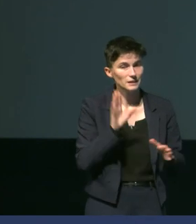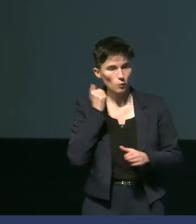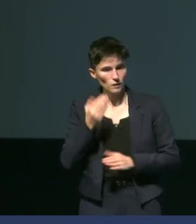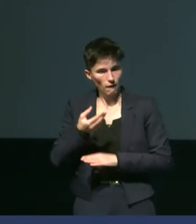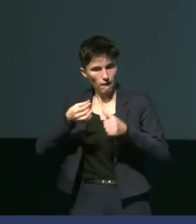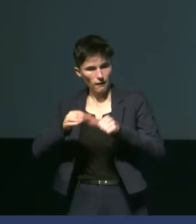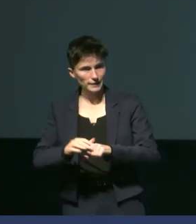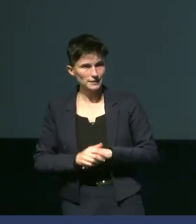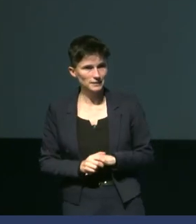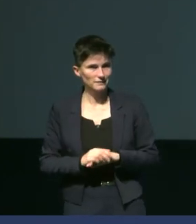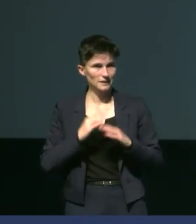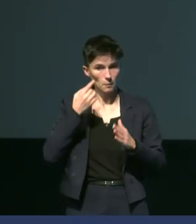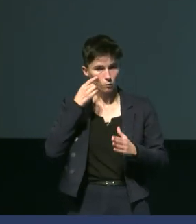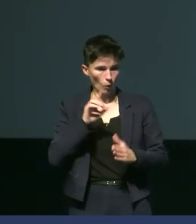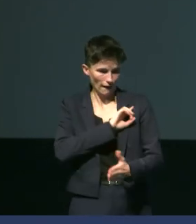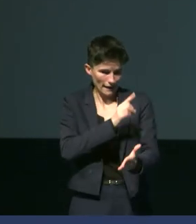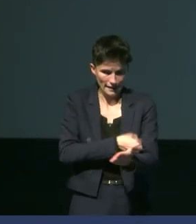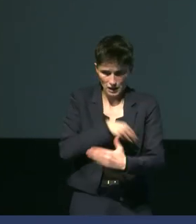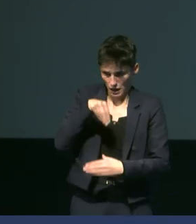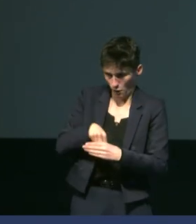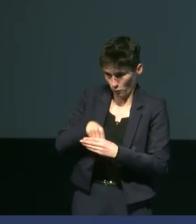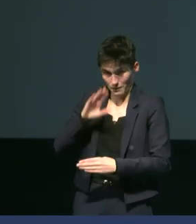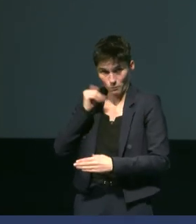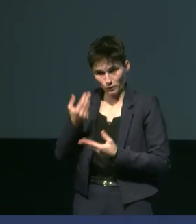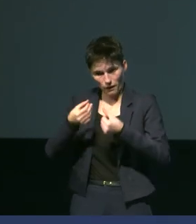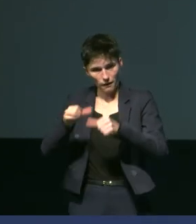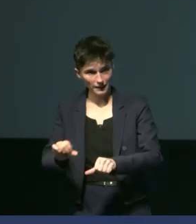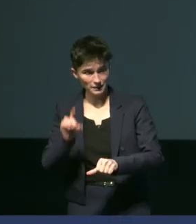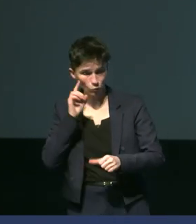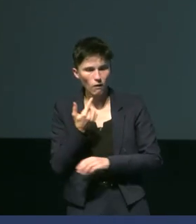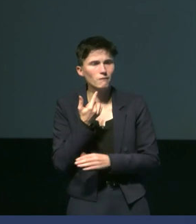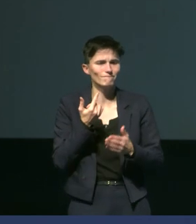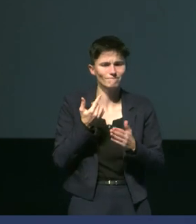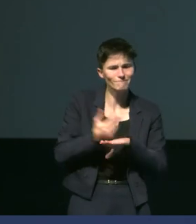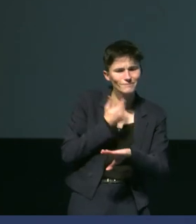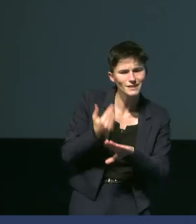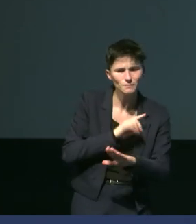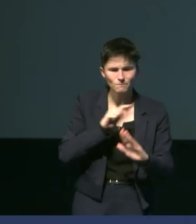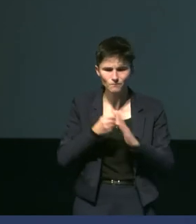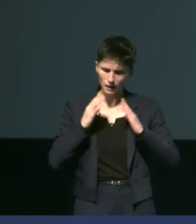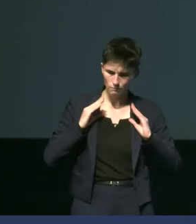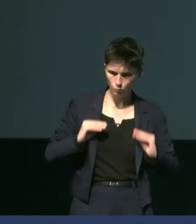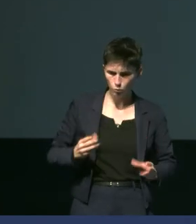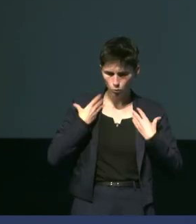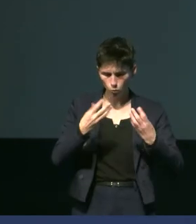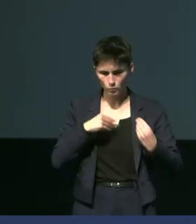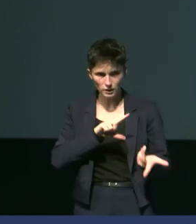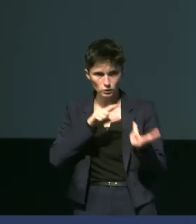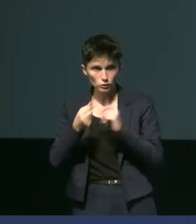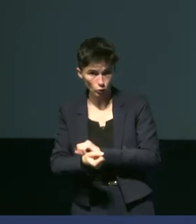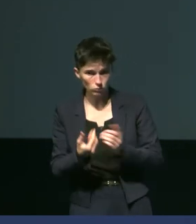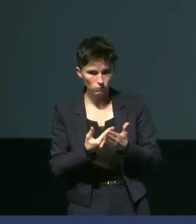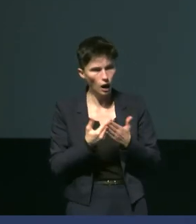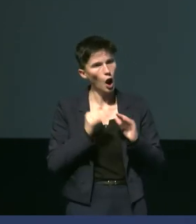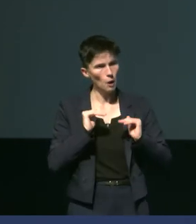sont ? C'est pour économiser de'énergie parce qu'il se passe deux choses durant cette mue. D'abord, on a une augmentation du métabolisme, il faut les produire ces plumes.